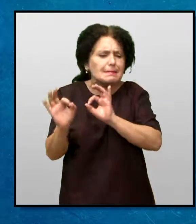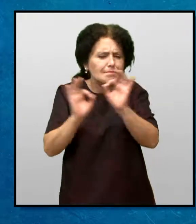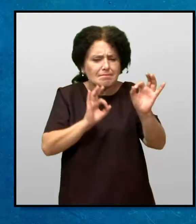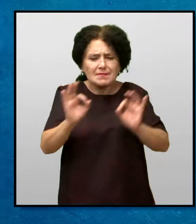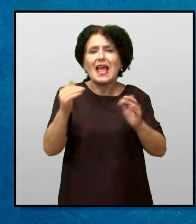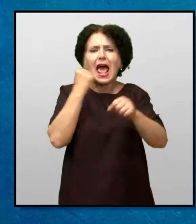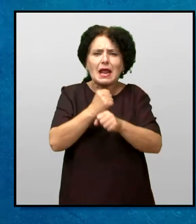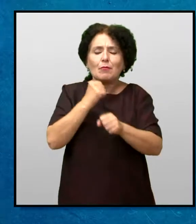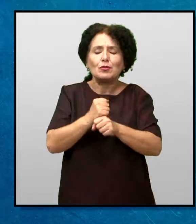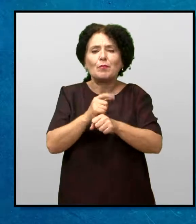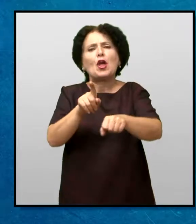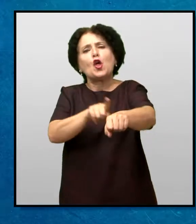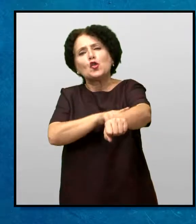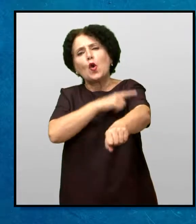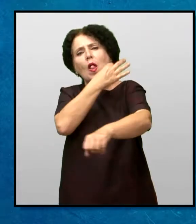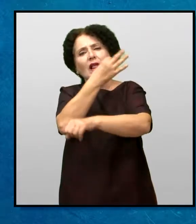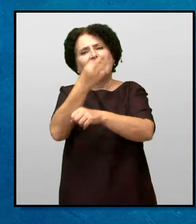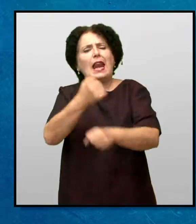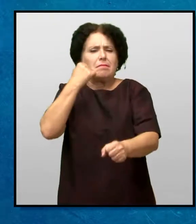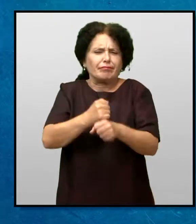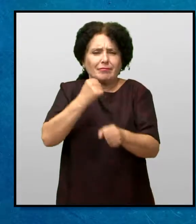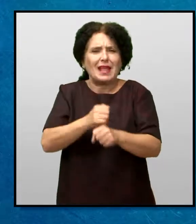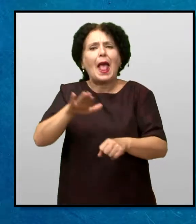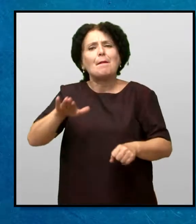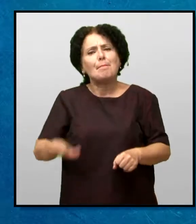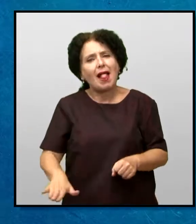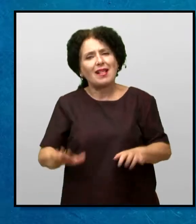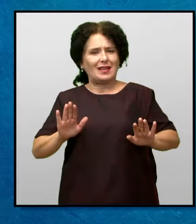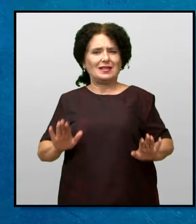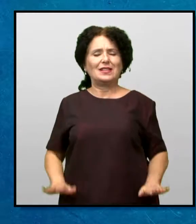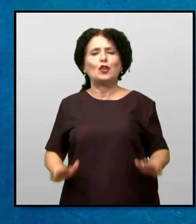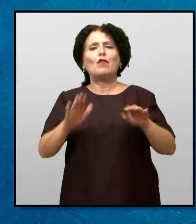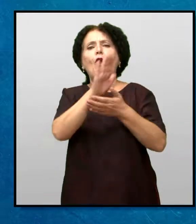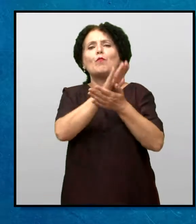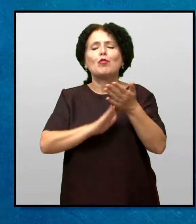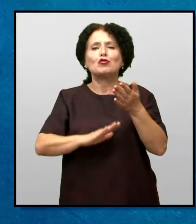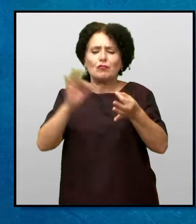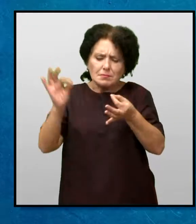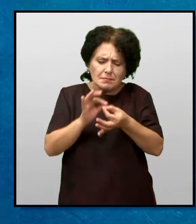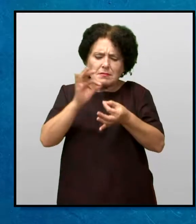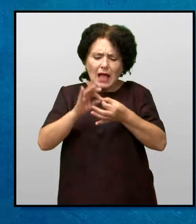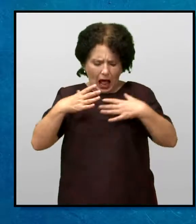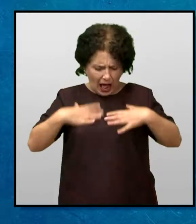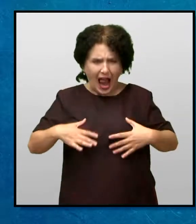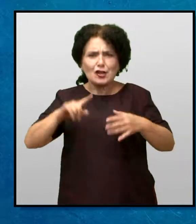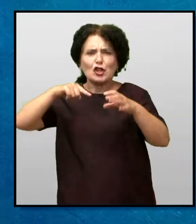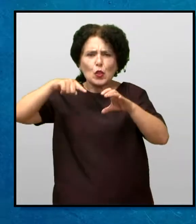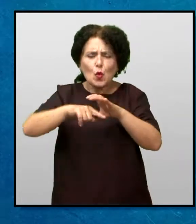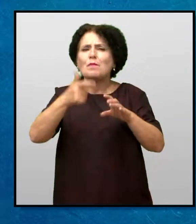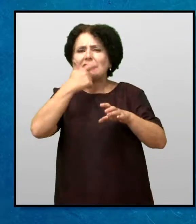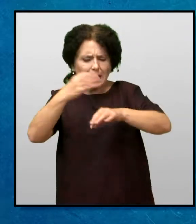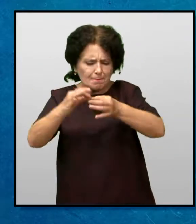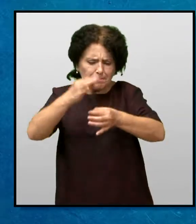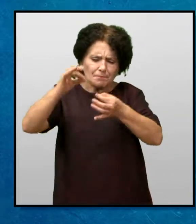Кога долгиот ден веќе завршуваше Таа седнуваше и почнуваше да си ги крпи своите алишта